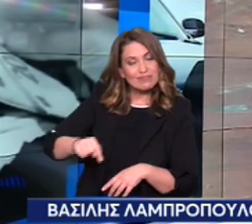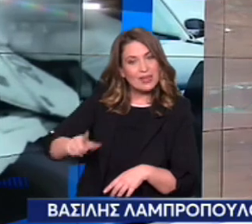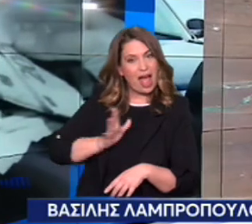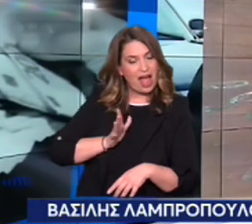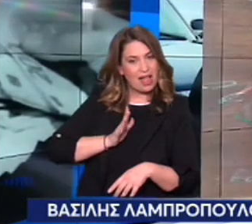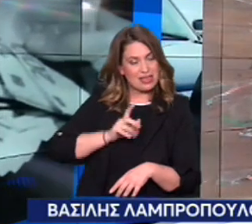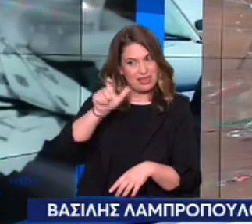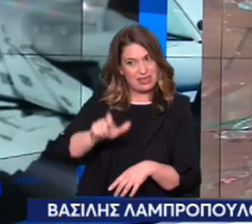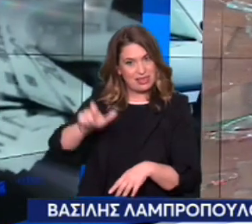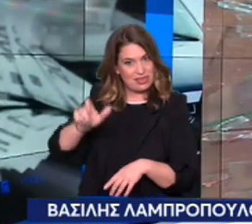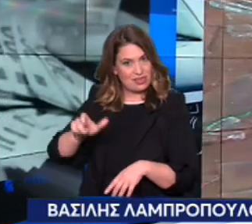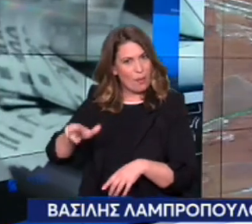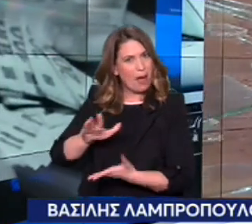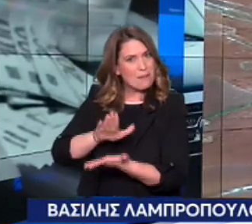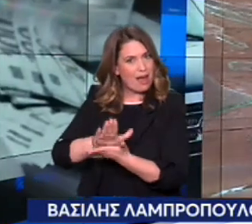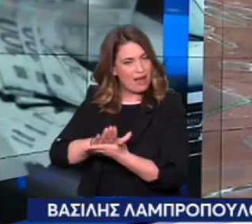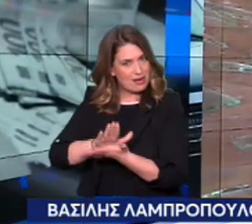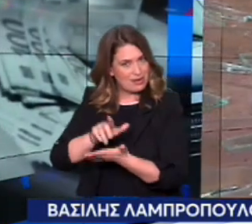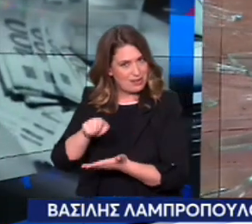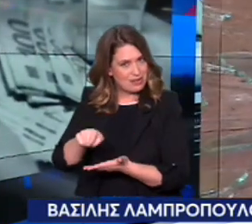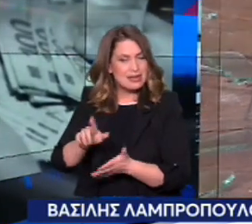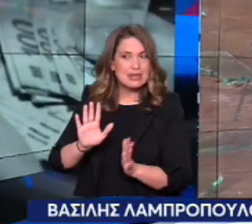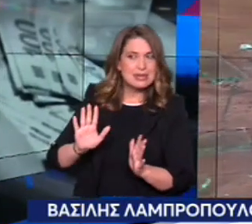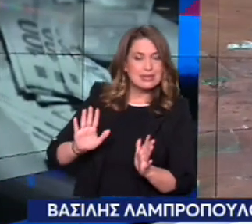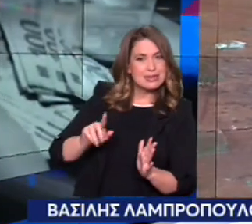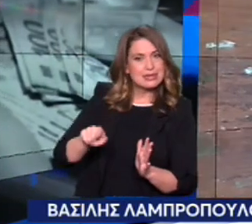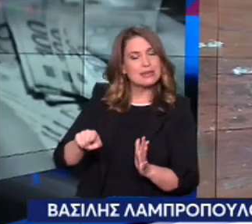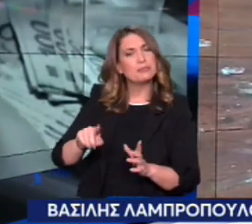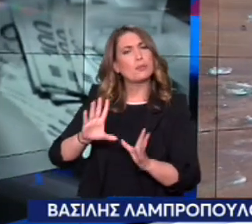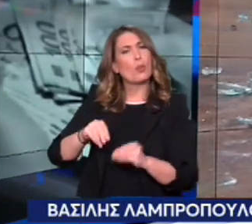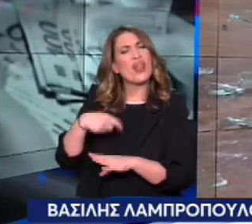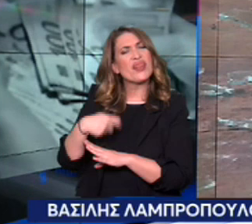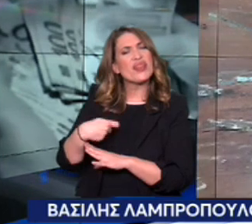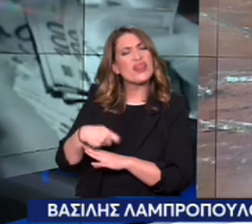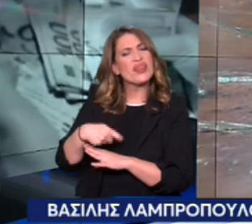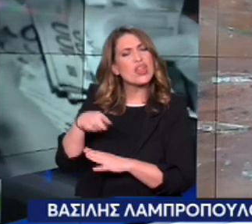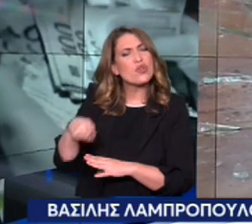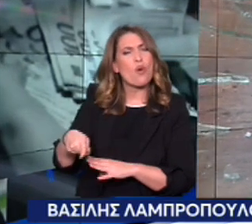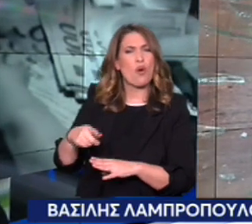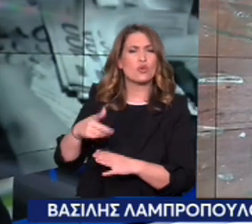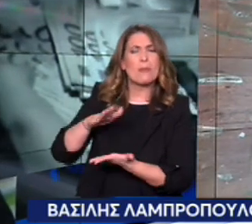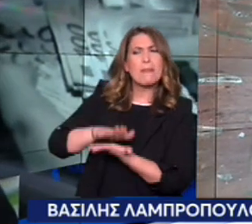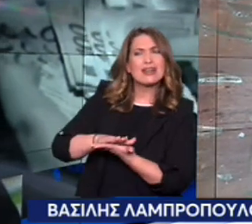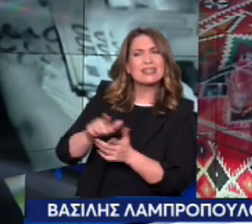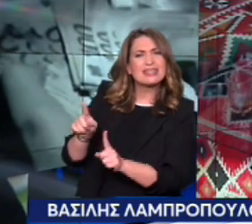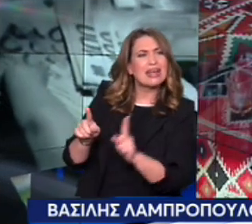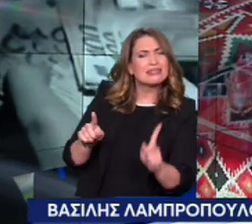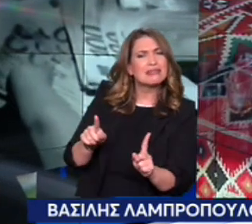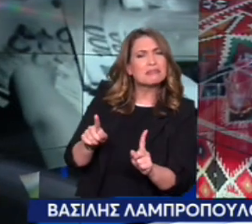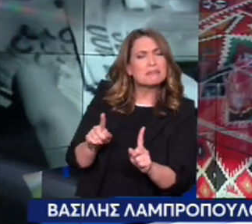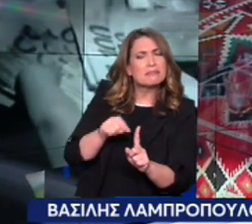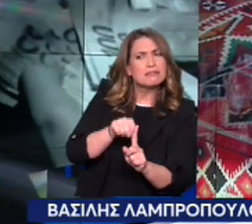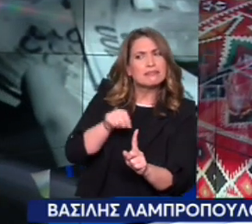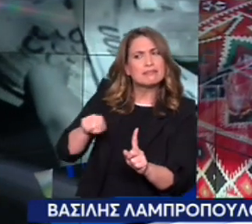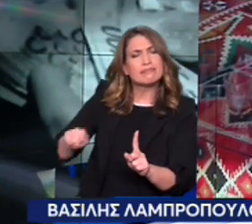σε επαφή αστυνομικοί, όχι άμεσα εμπλεκόμενους κάποιους νομικούς εκπροσώπους, κάποιους άλλα άτομα. Η